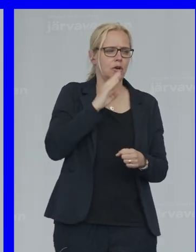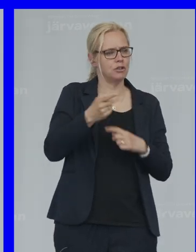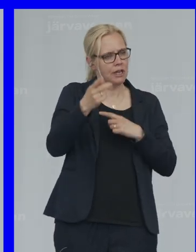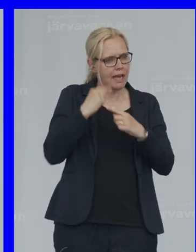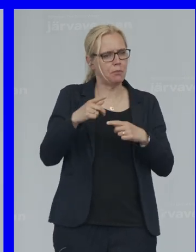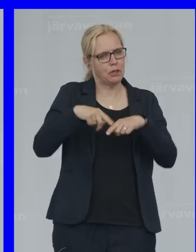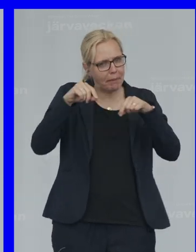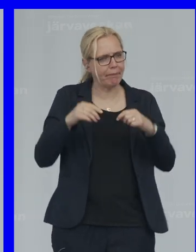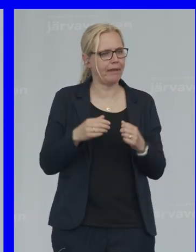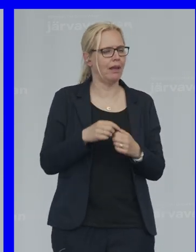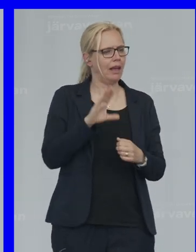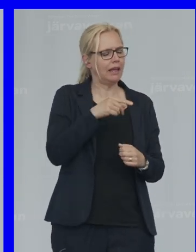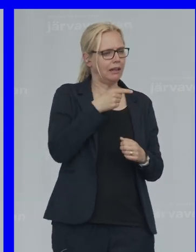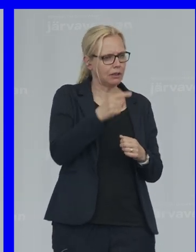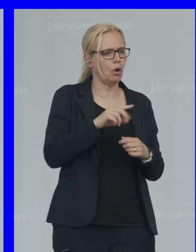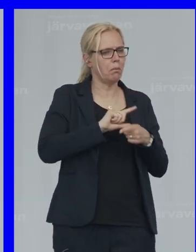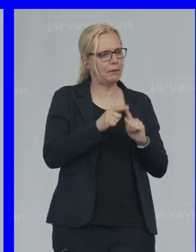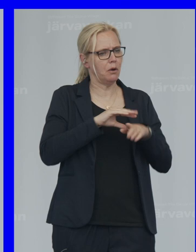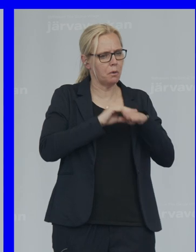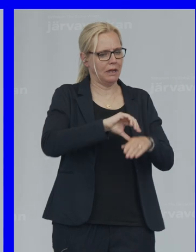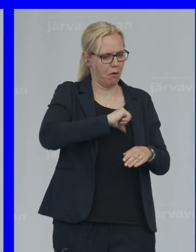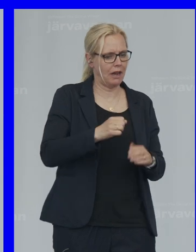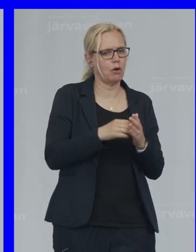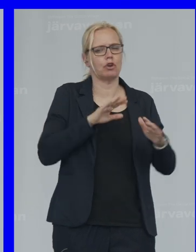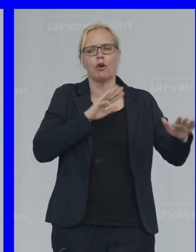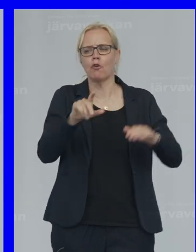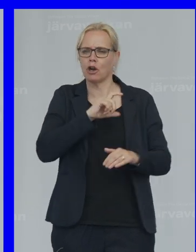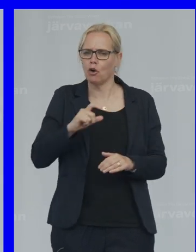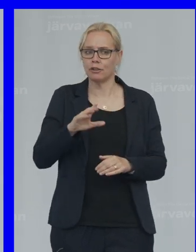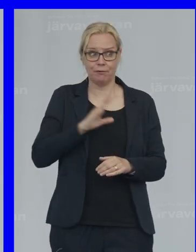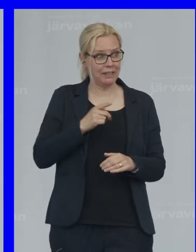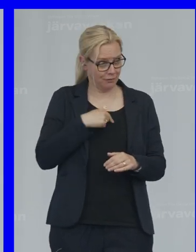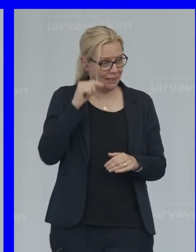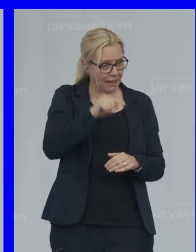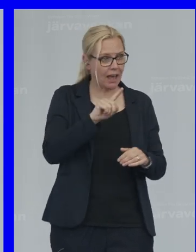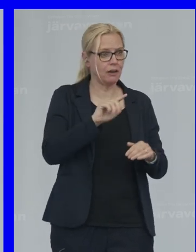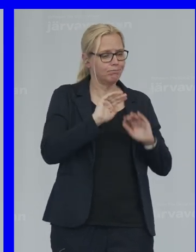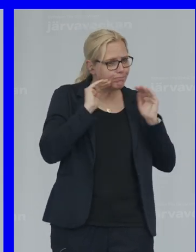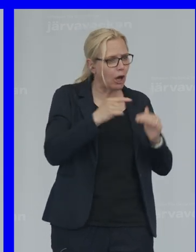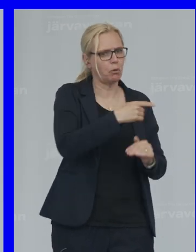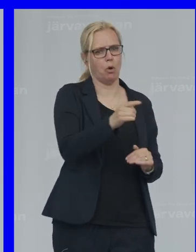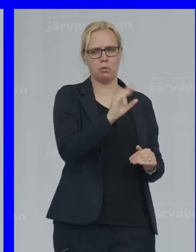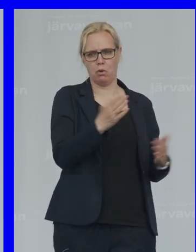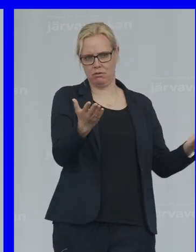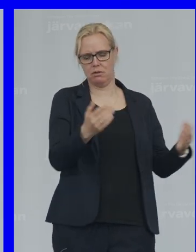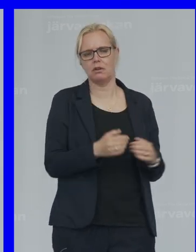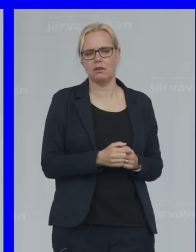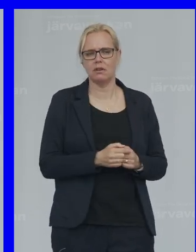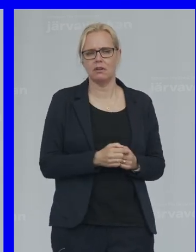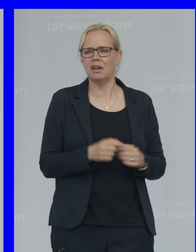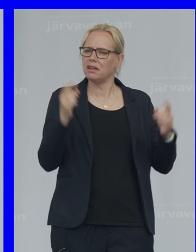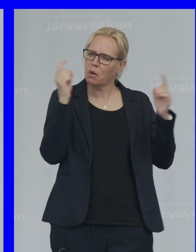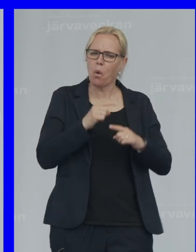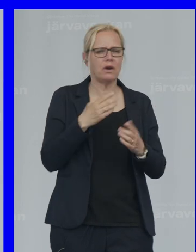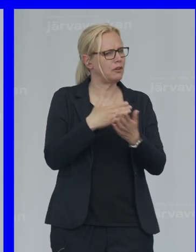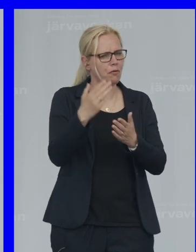de blir sjuka Av att vårda oss Finns vi Där för dem Det går inte